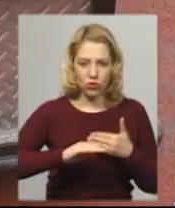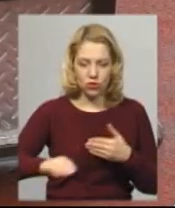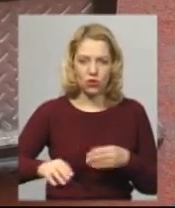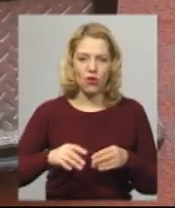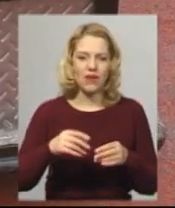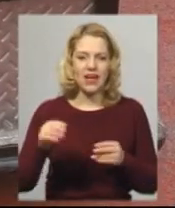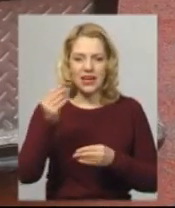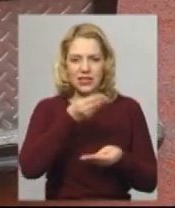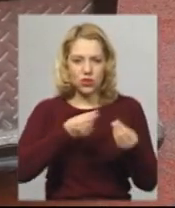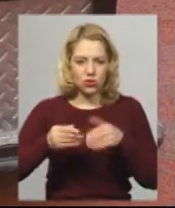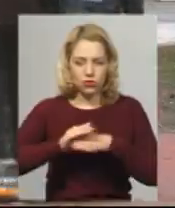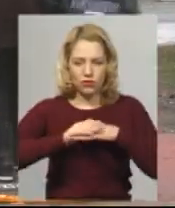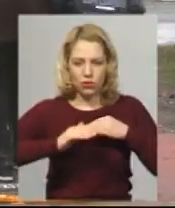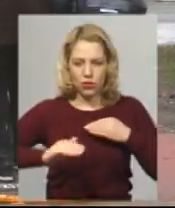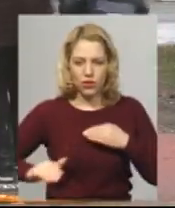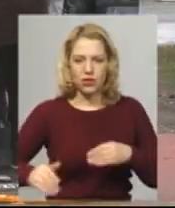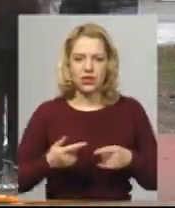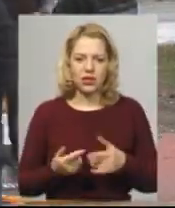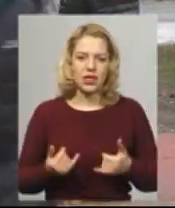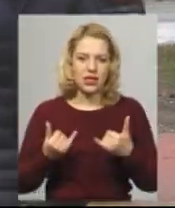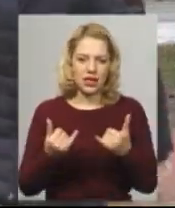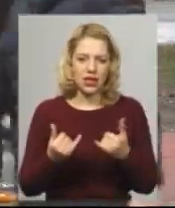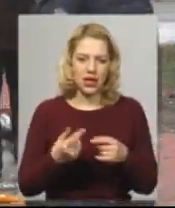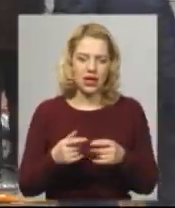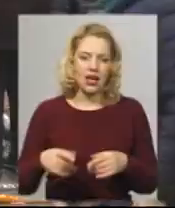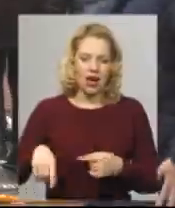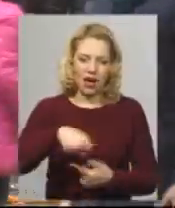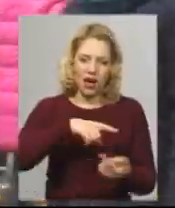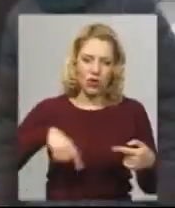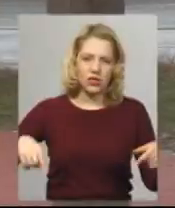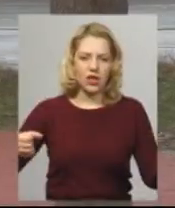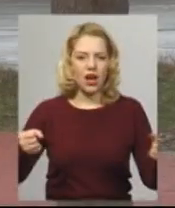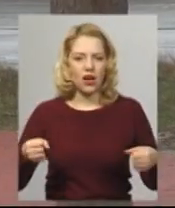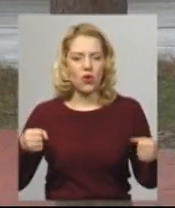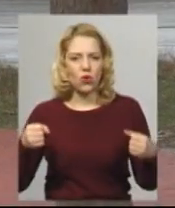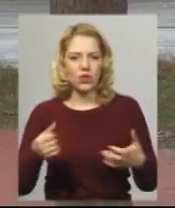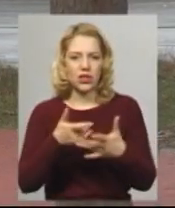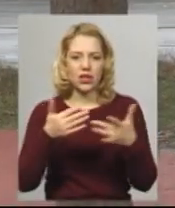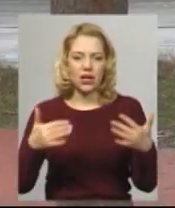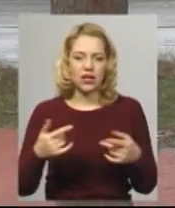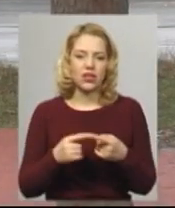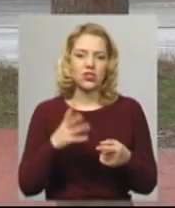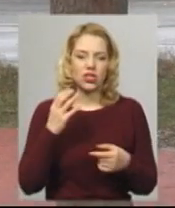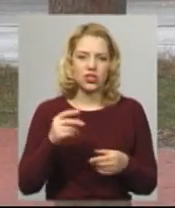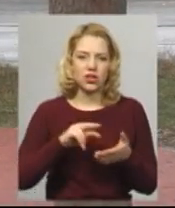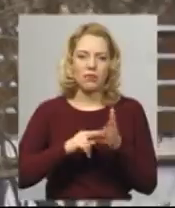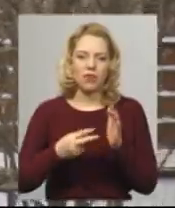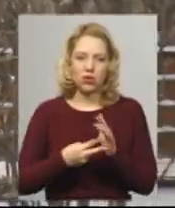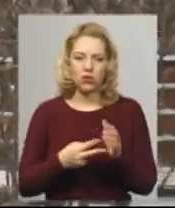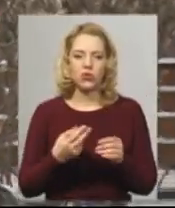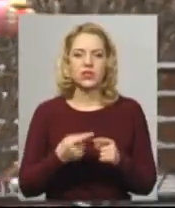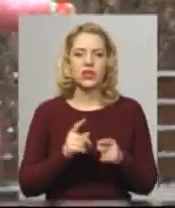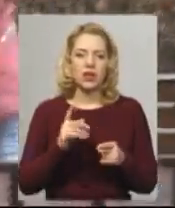в тому числі для дітей з обмеженими фізичними можливостями – балансир, карусель, гойдалка тощо. Планується будівництво ще двох черг майданчика при належному